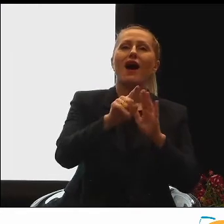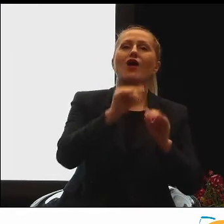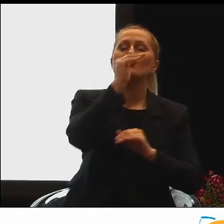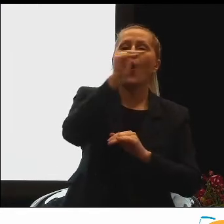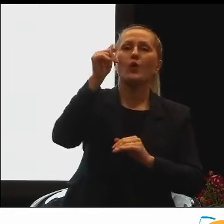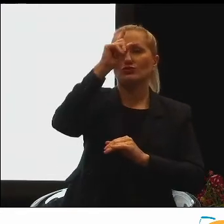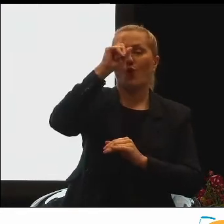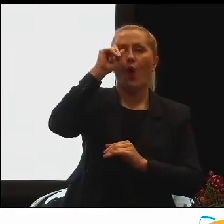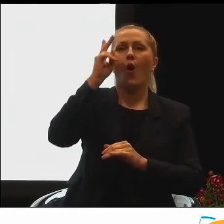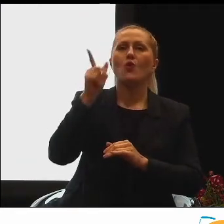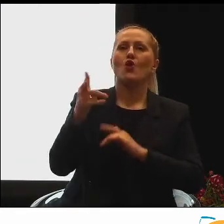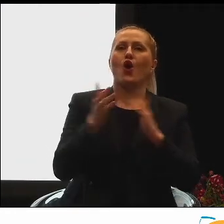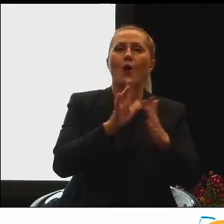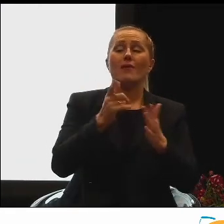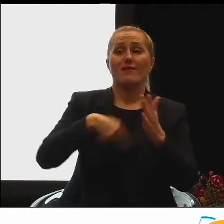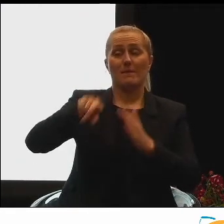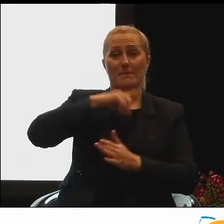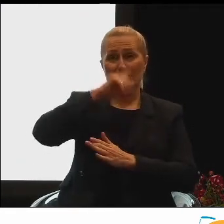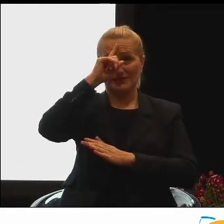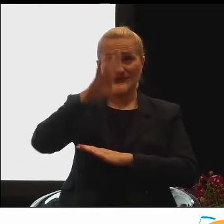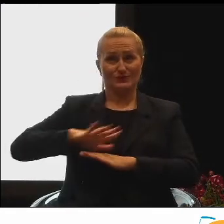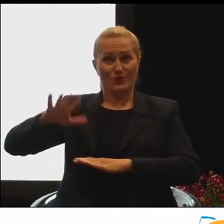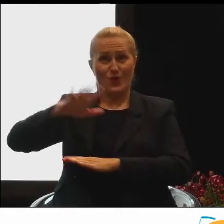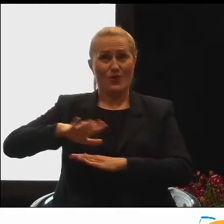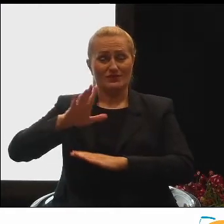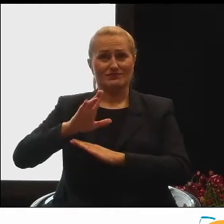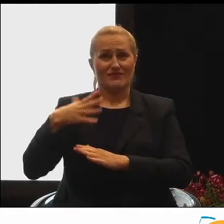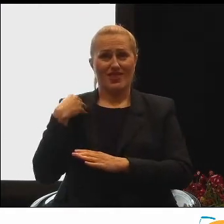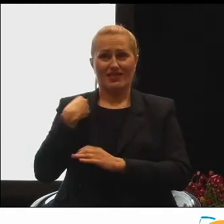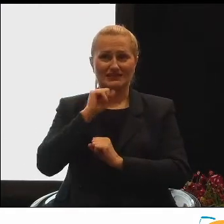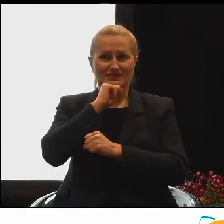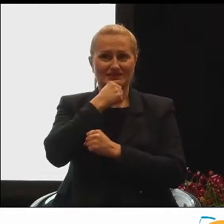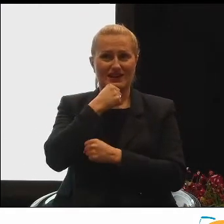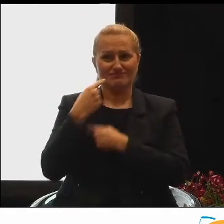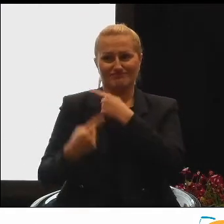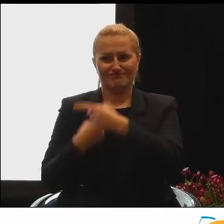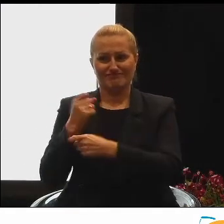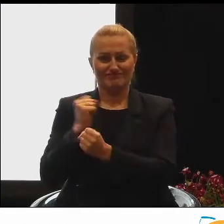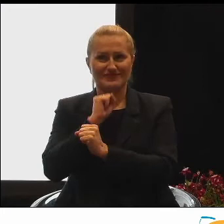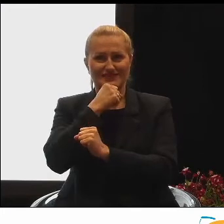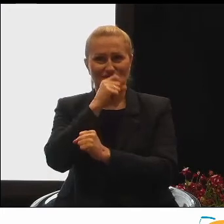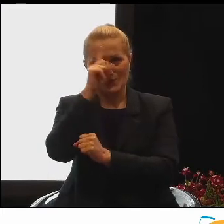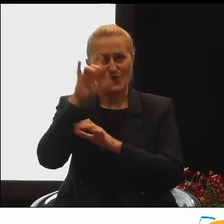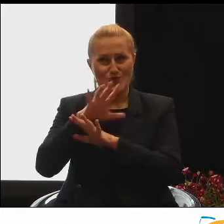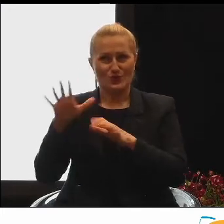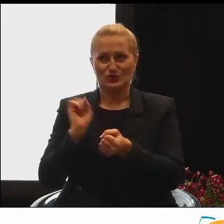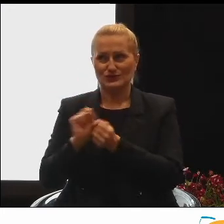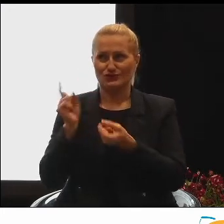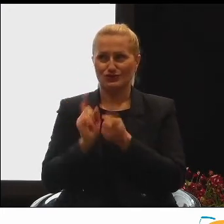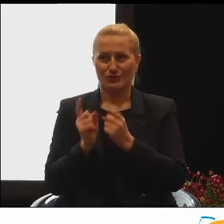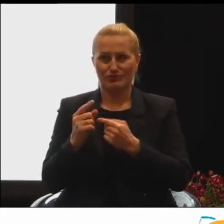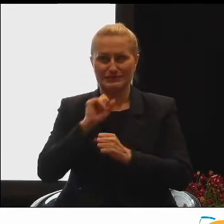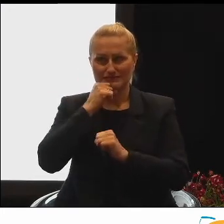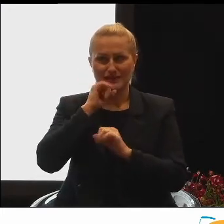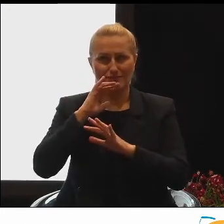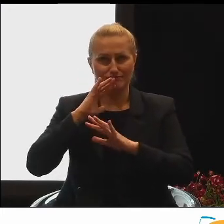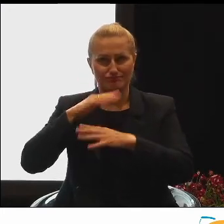zależnych. Tak, jesteśmy społeczeństwem starzejącym się szybko i ta